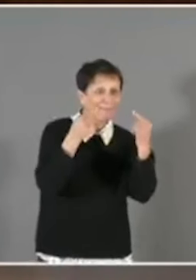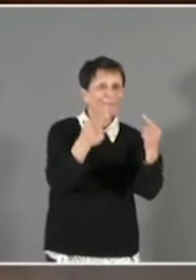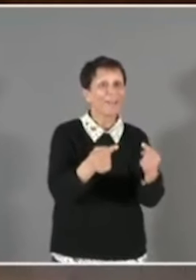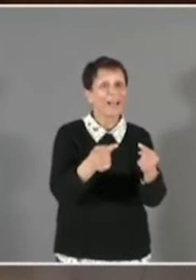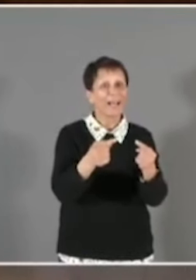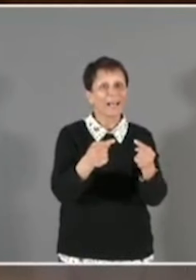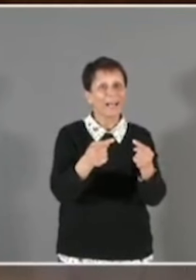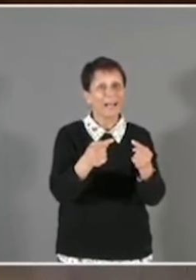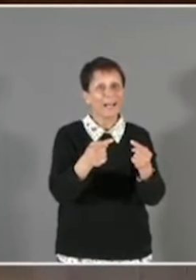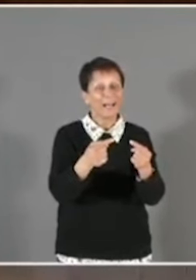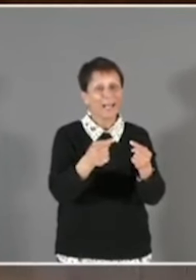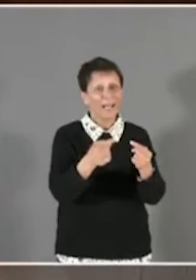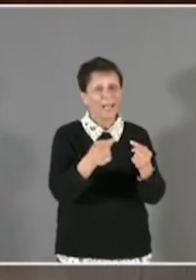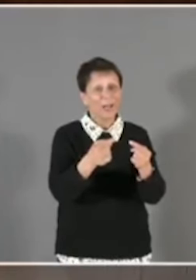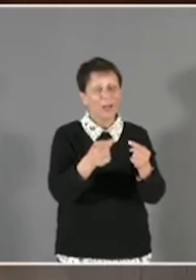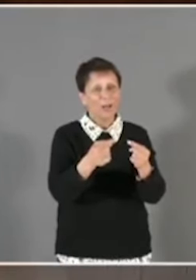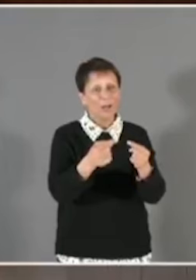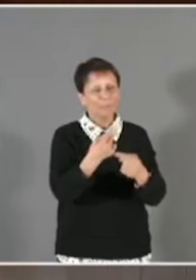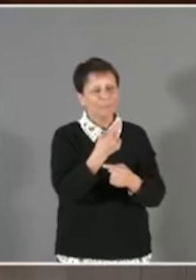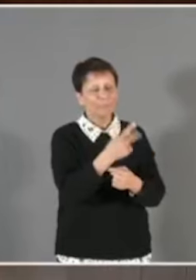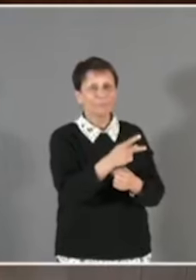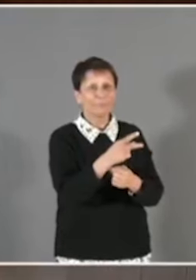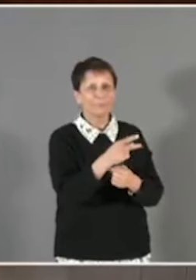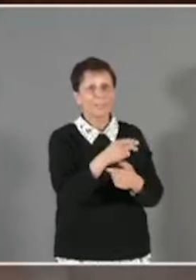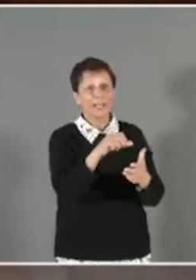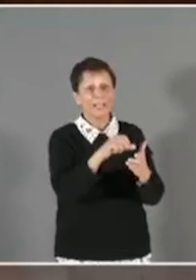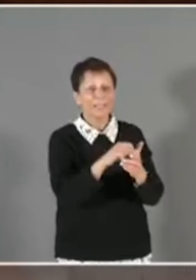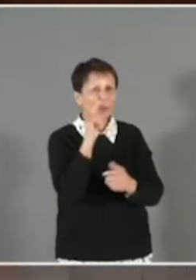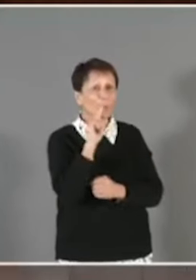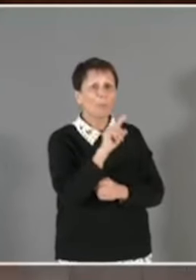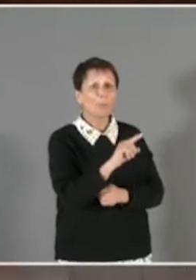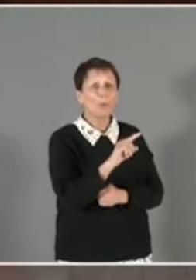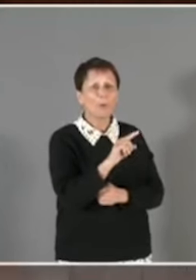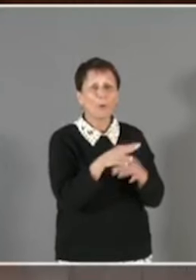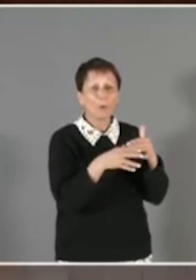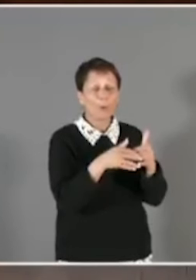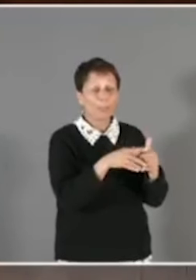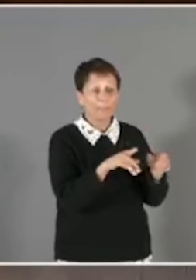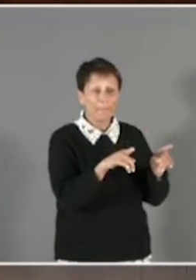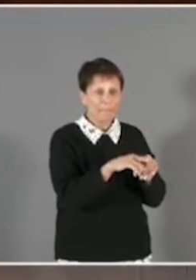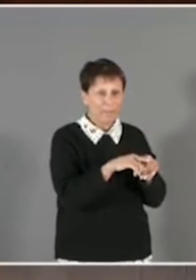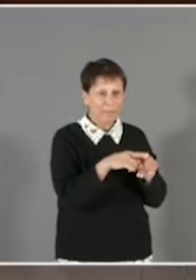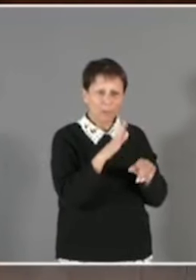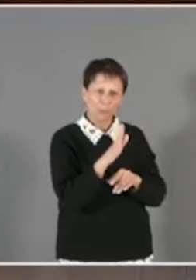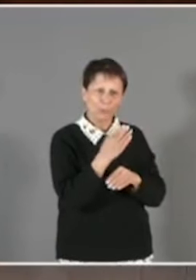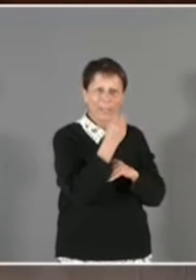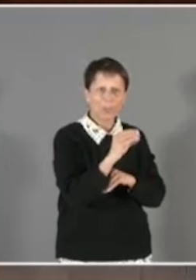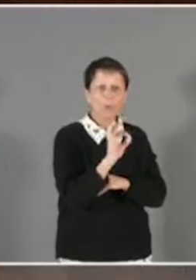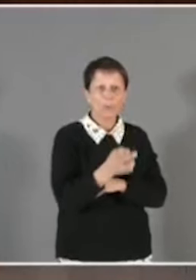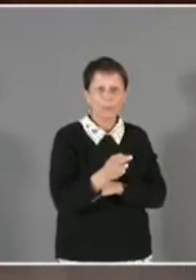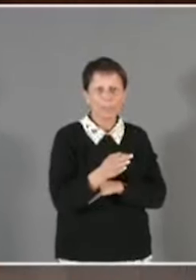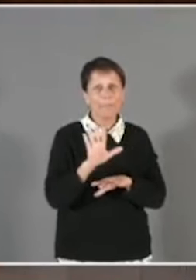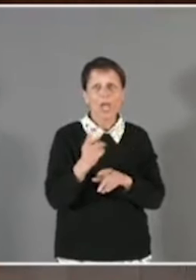centre qui leur est réservé en ont besoin aussi pour être sécurisés. Mais il ne faudrait pas que nous jetions par les